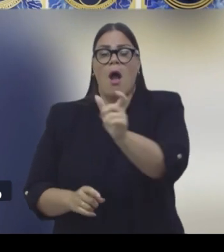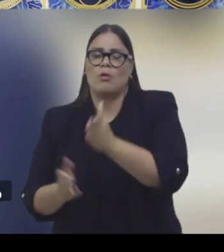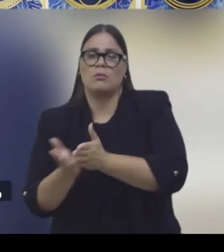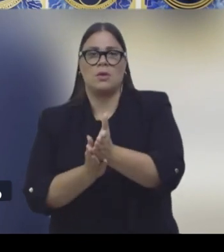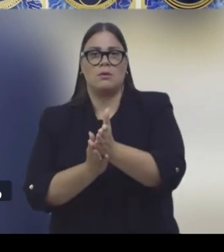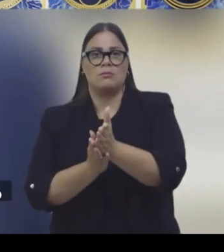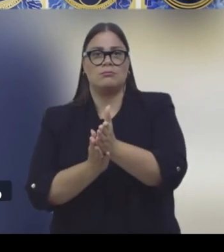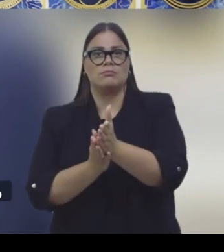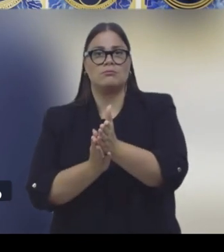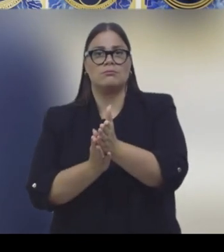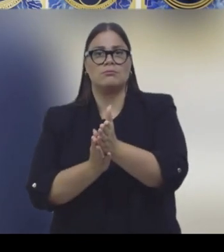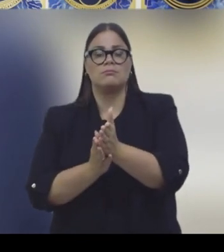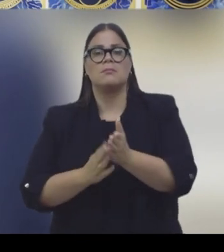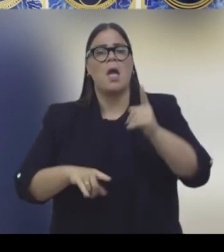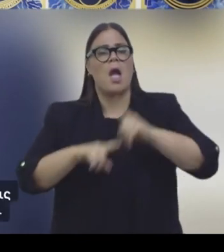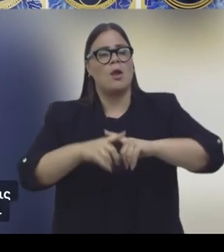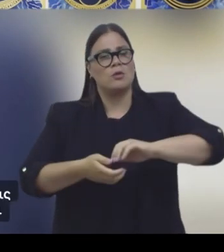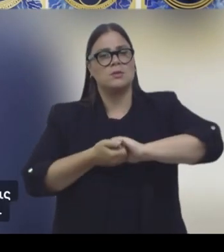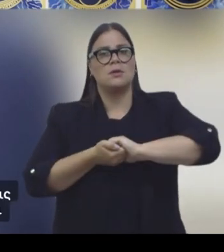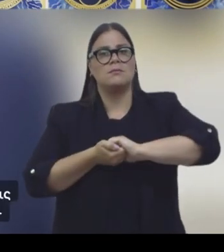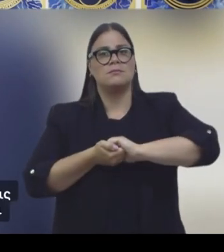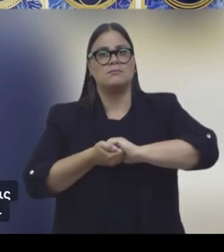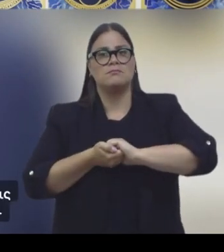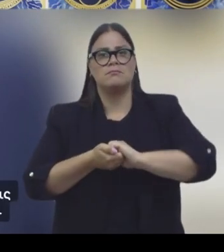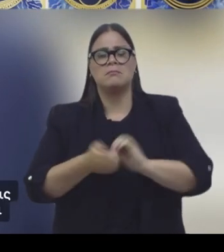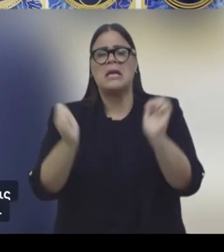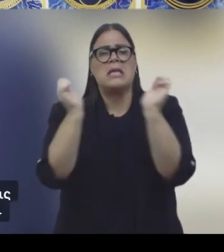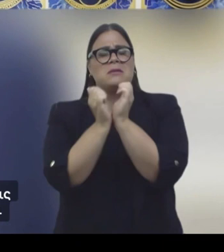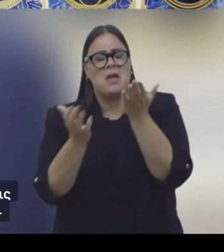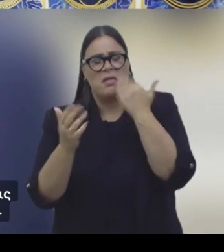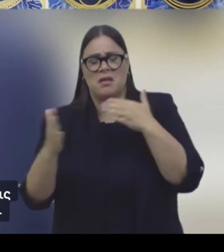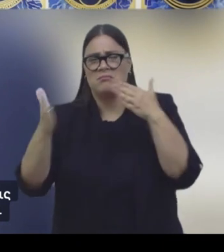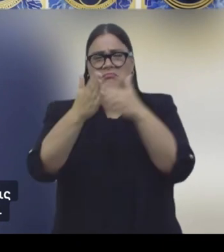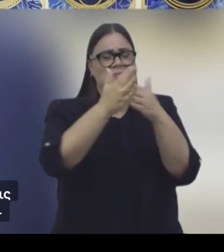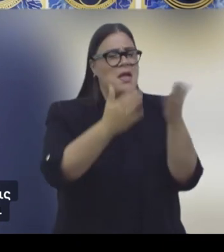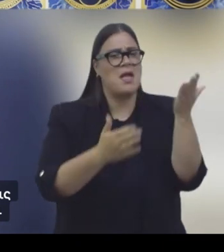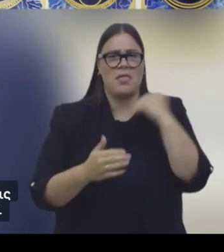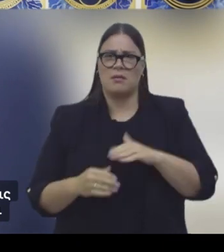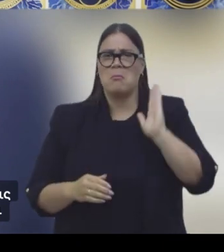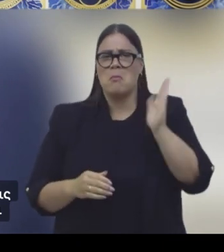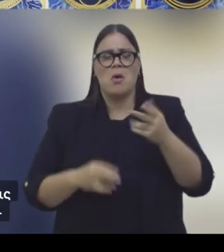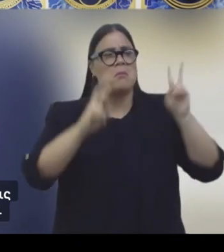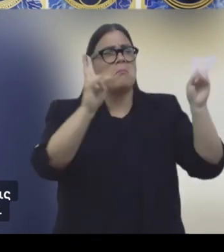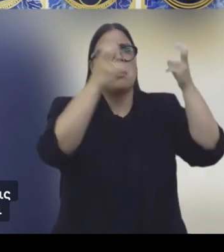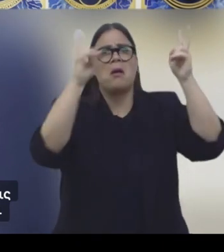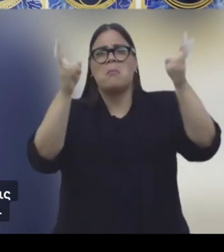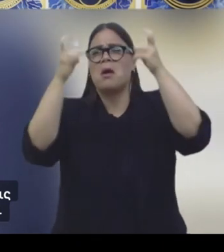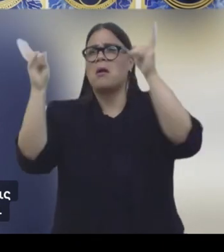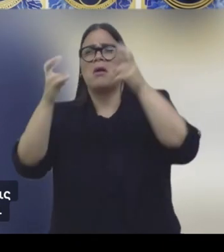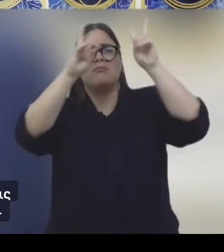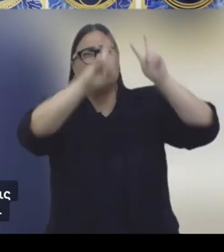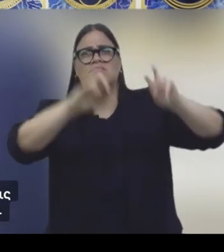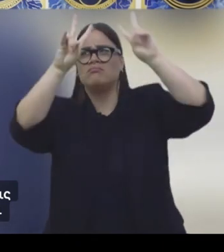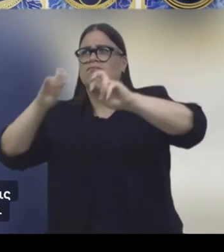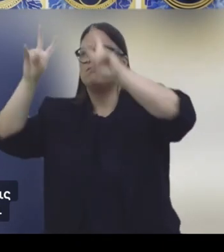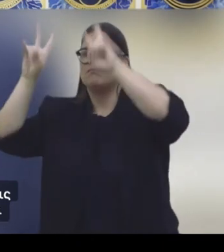σύμφωνα με το δίκαιο των πολιτών. Η Ελλήνων Συνέλευσης, χωρίς δεσμά και αγκυλώσεις, μπορεί να εμφανίσει, να